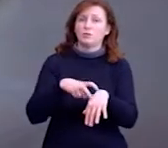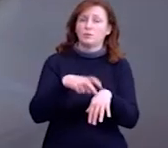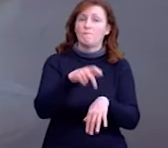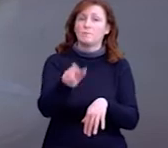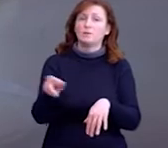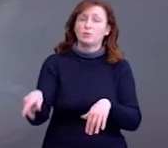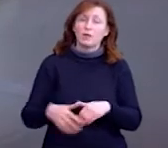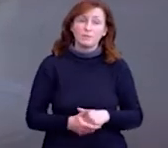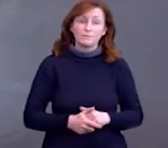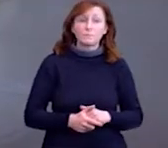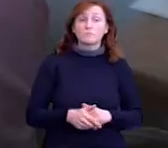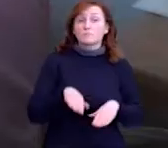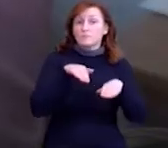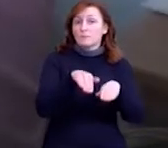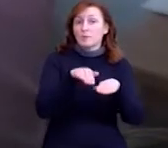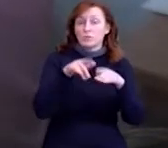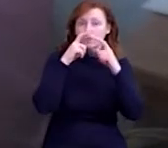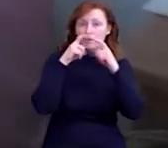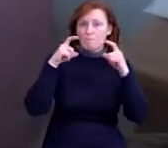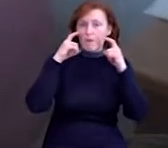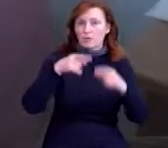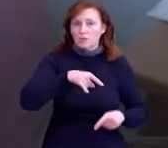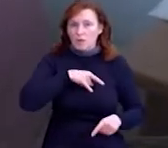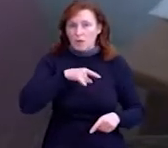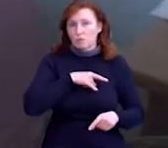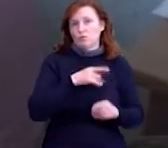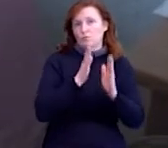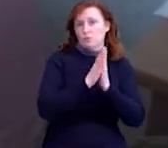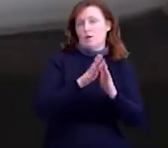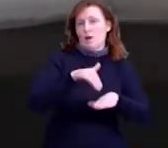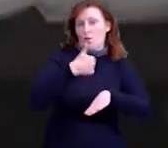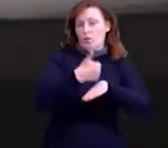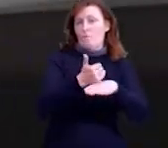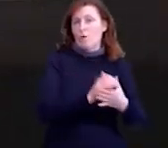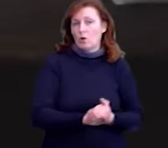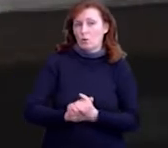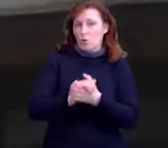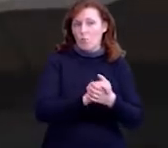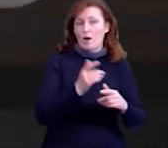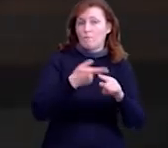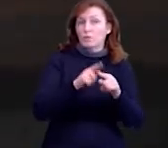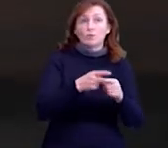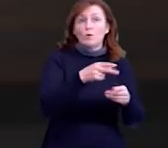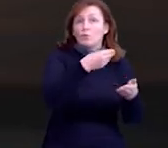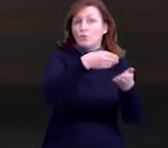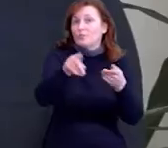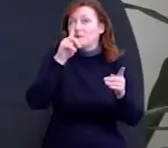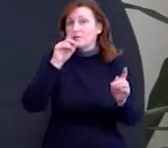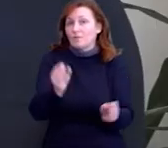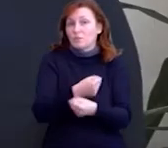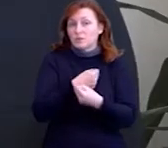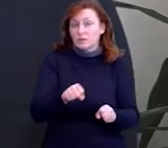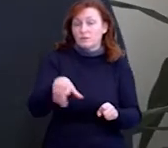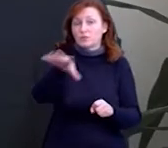багаторазові захисні костюми та маски в громаді прийняла рішення її голова Наталія Халімон, адже виявилося, замовити їх майже неможливо. У